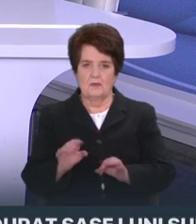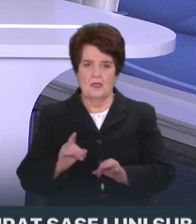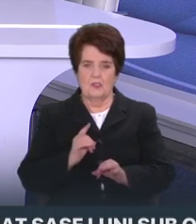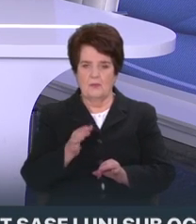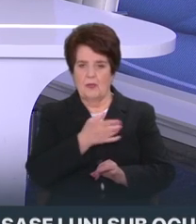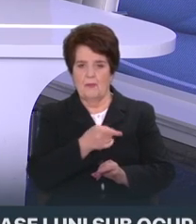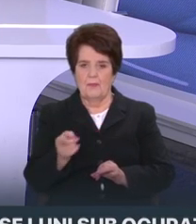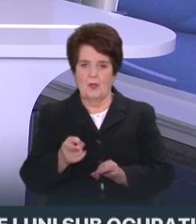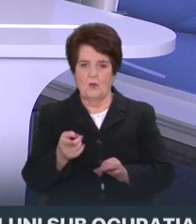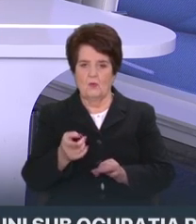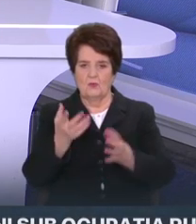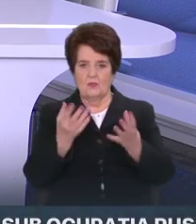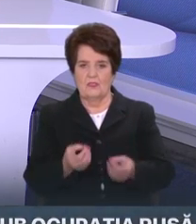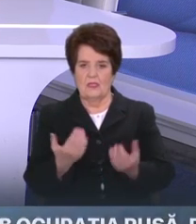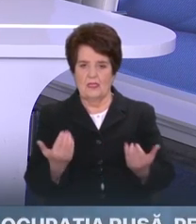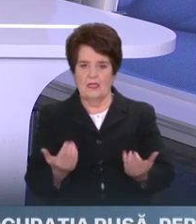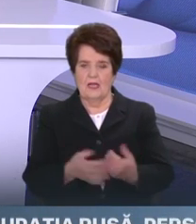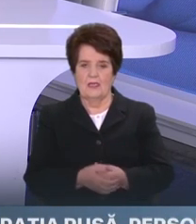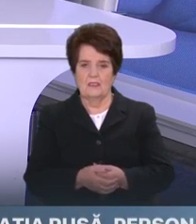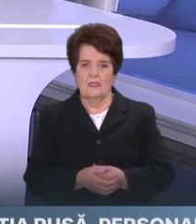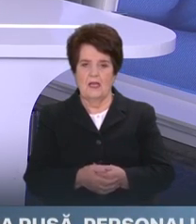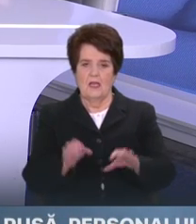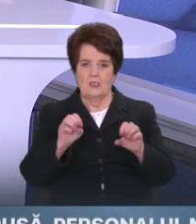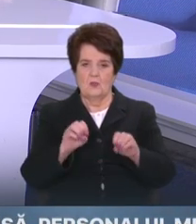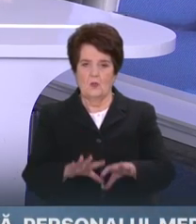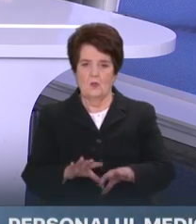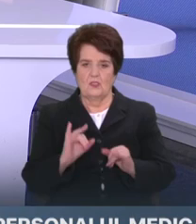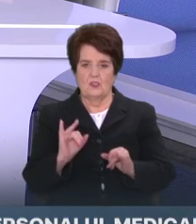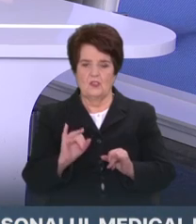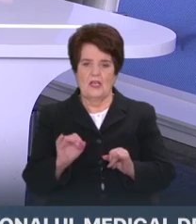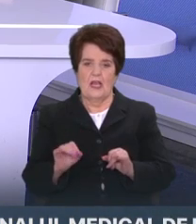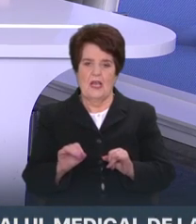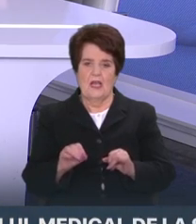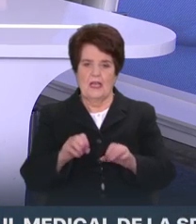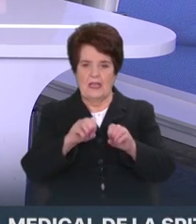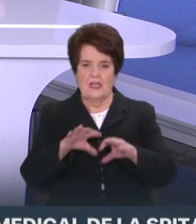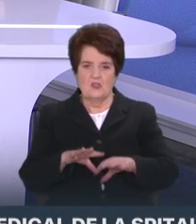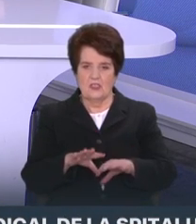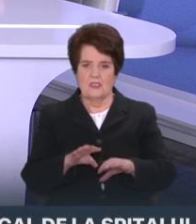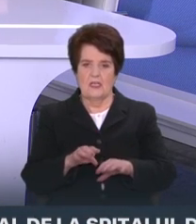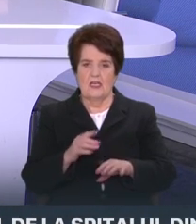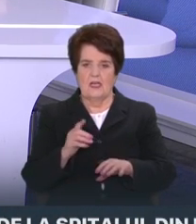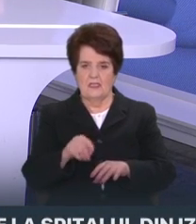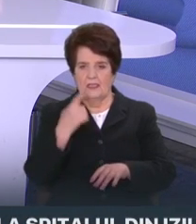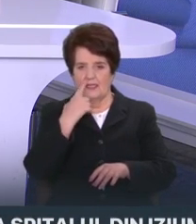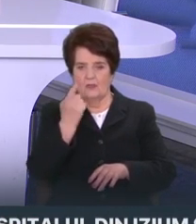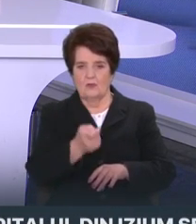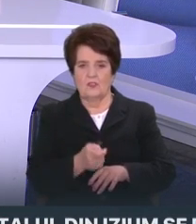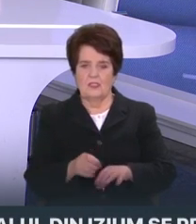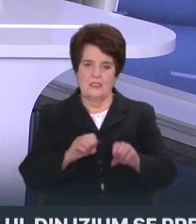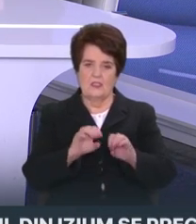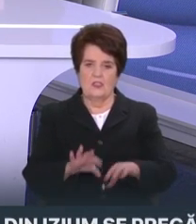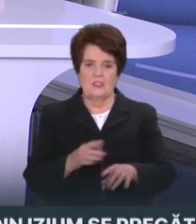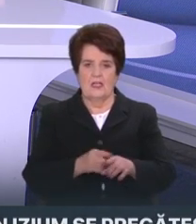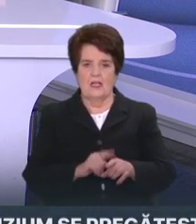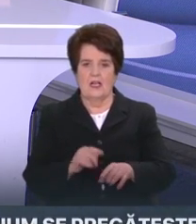parcursul zilei de astăzi soluțiile și deciziile pe care să ne anunțați despre deciziile pe care